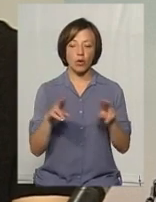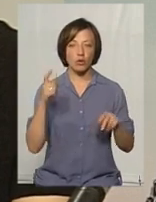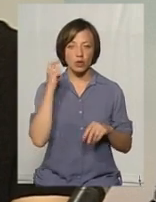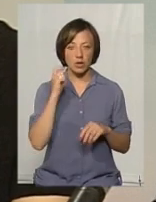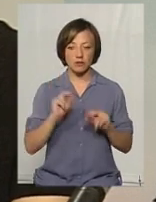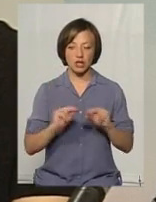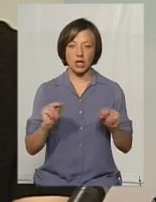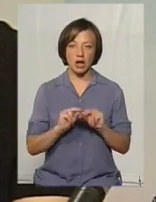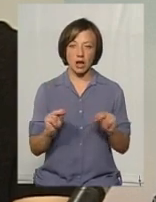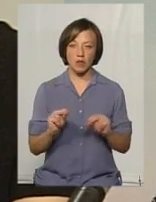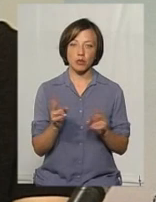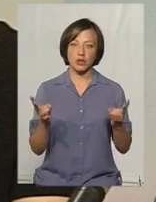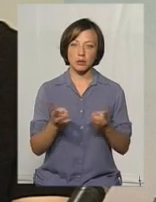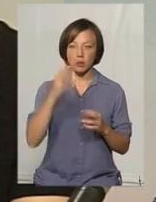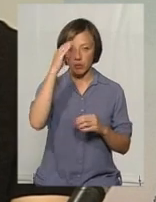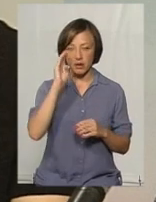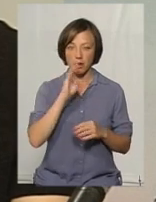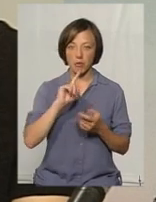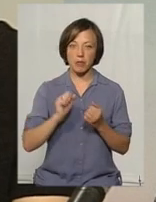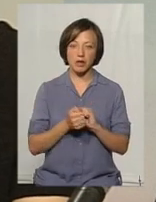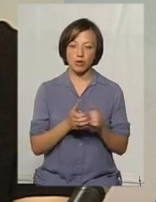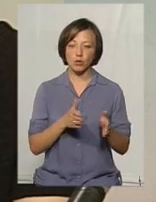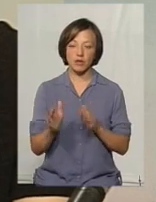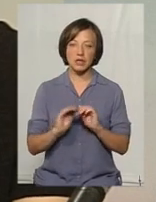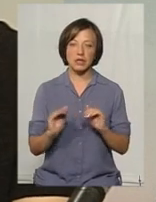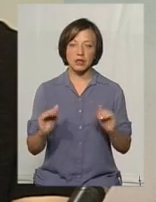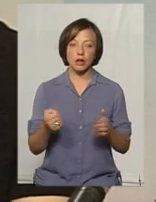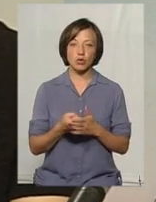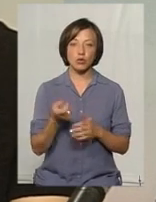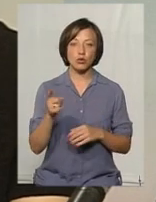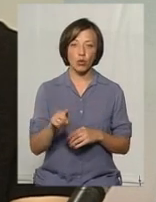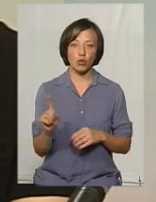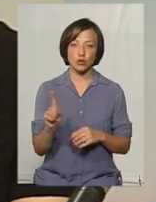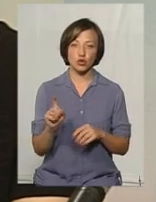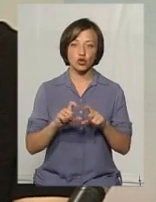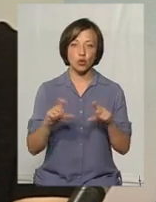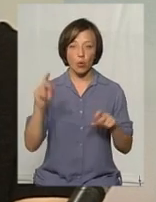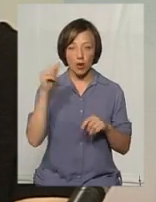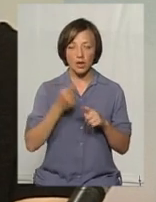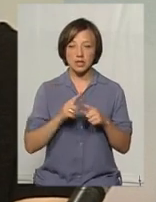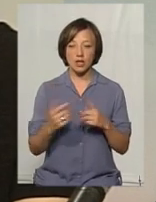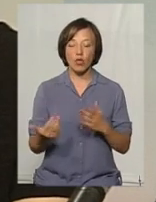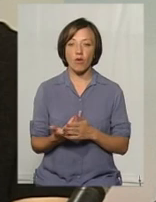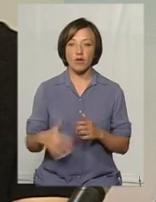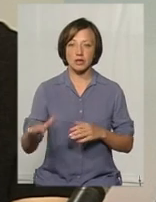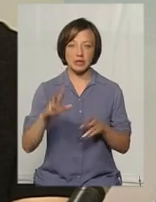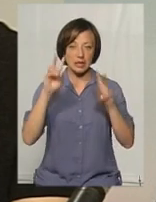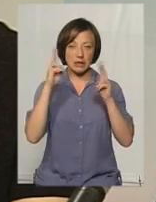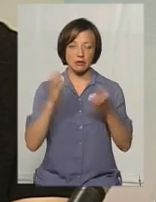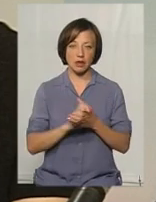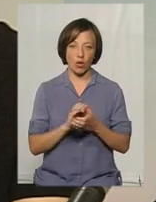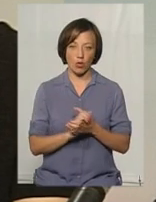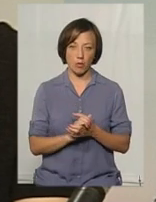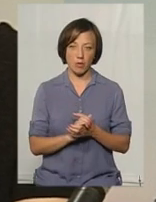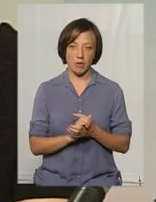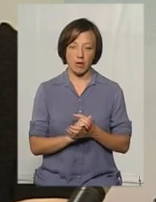з вчителями. Знову ж таки, потрібно батькам пам'ятати і готувати дітей своїх до того, що школа – це є нове середовище, незнайоме для дітей.